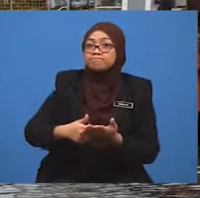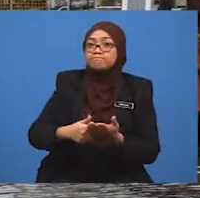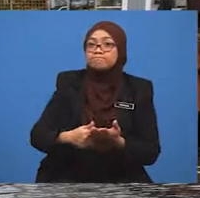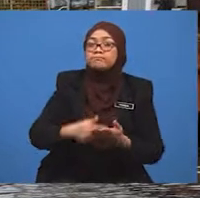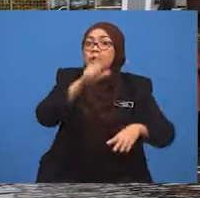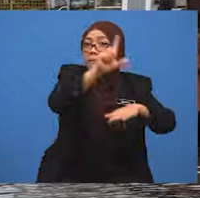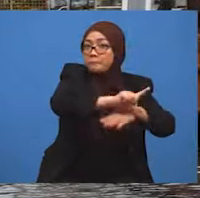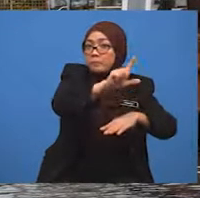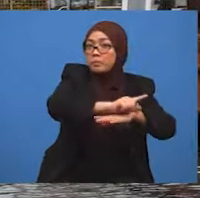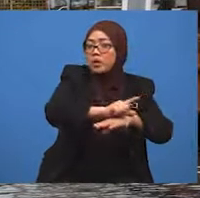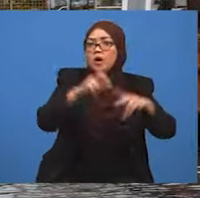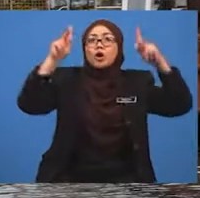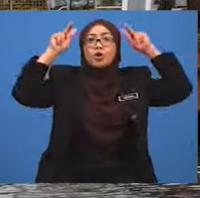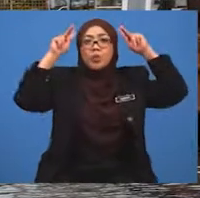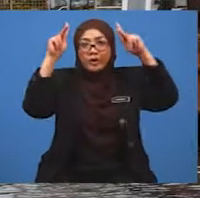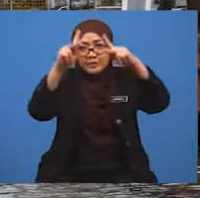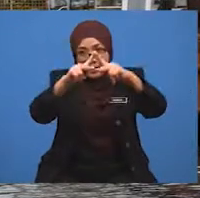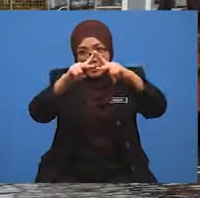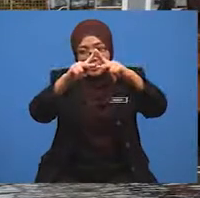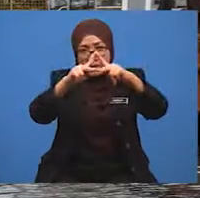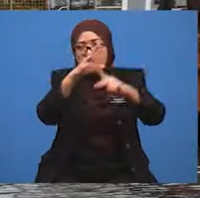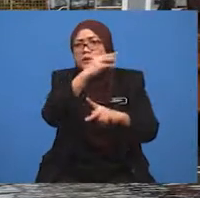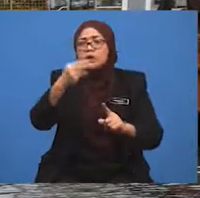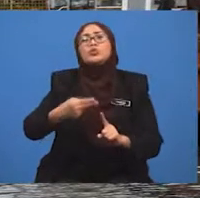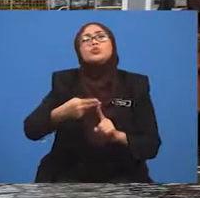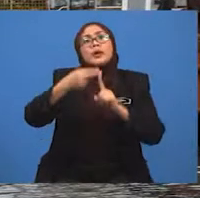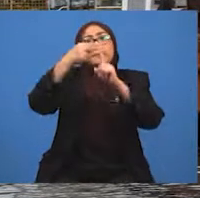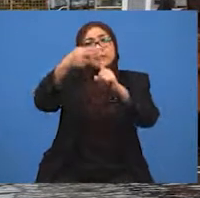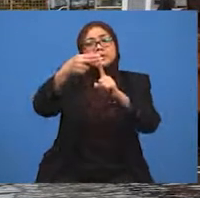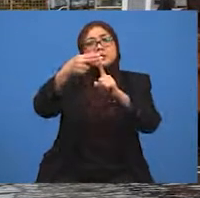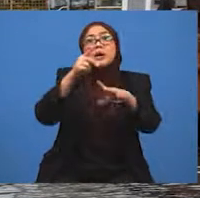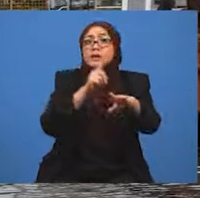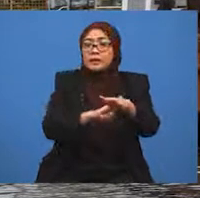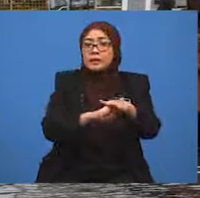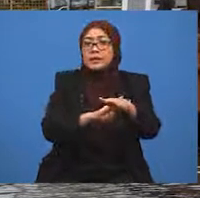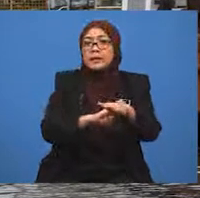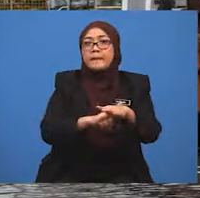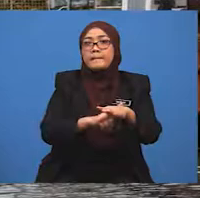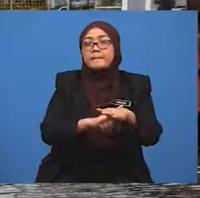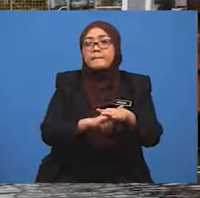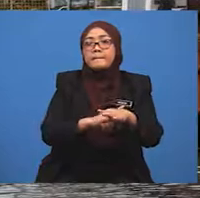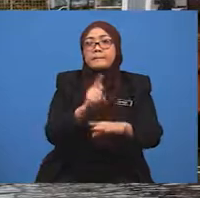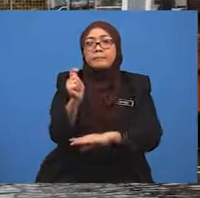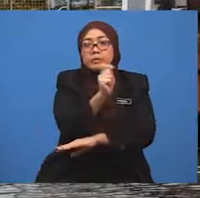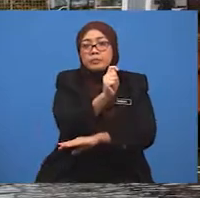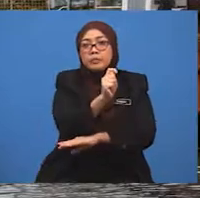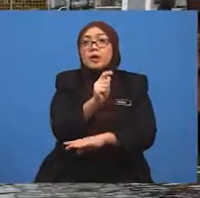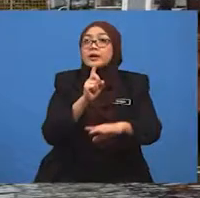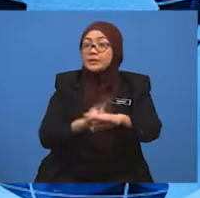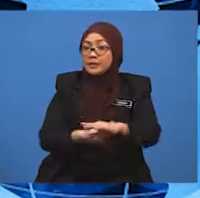Ia merupakan pelabuhan utama di bahagian pantai timur semenanjung Malaysia.